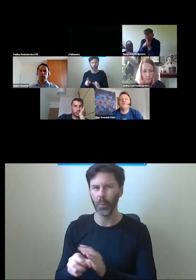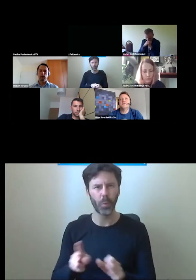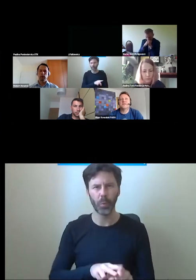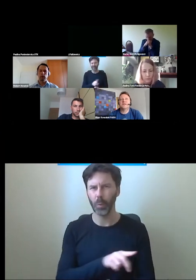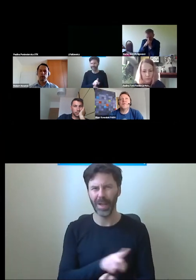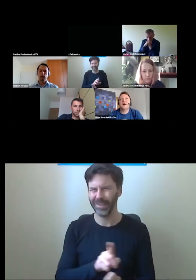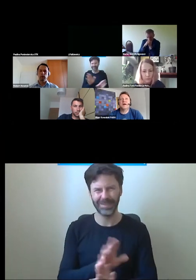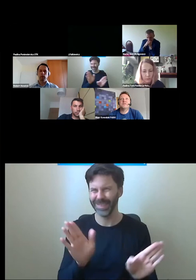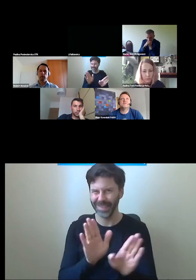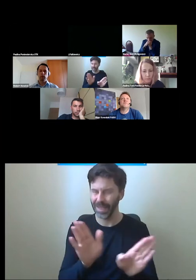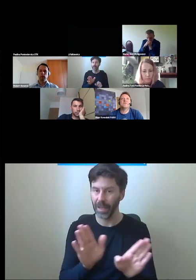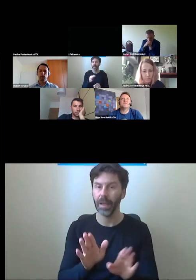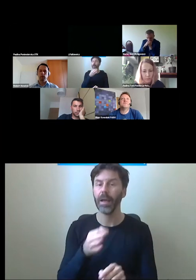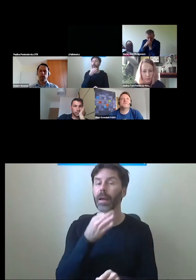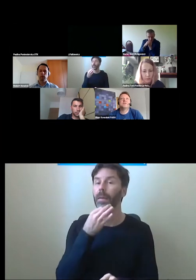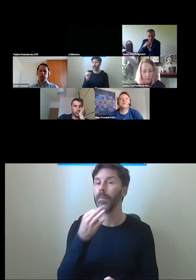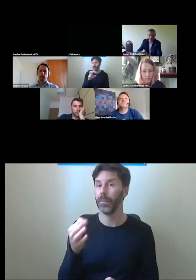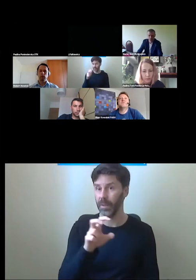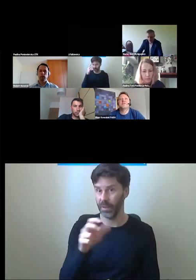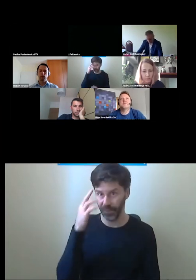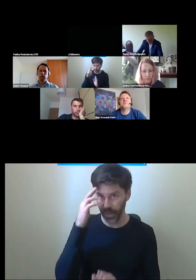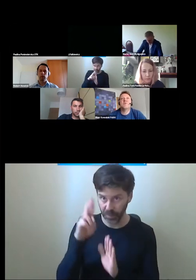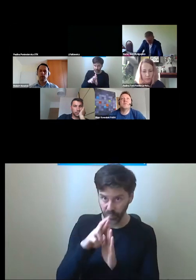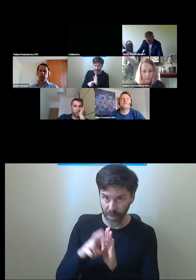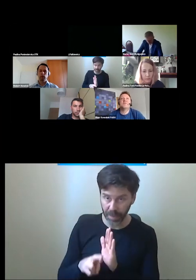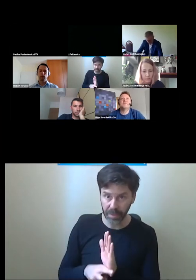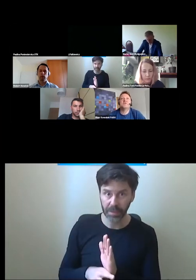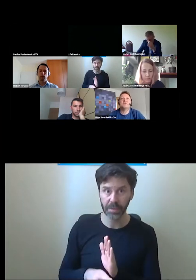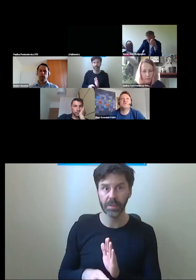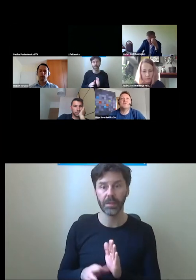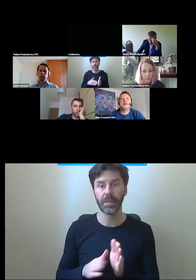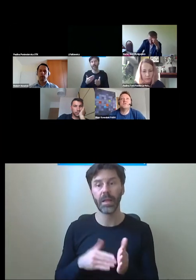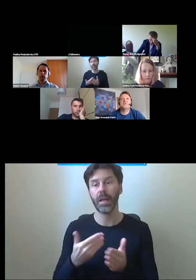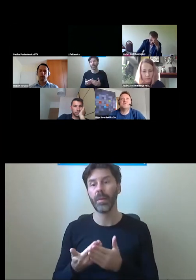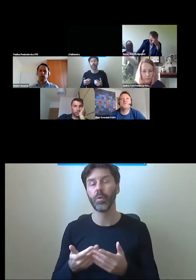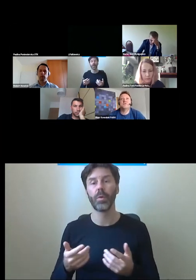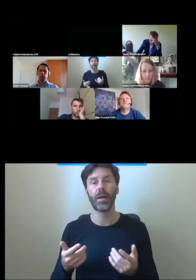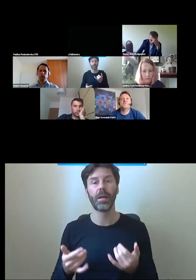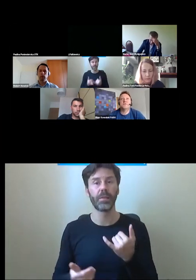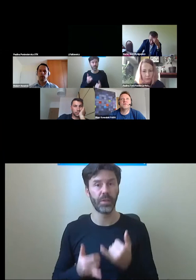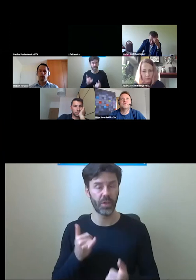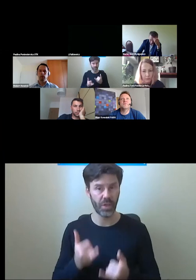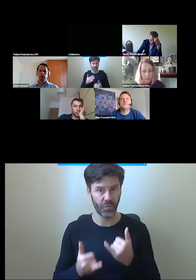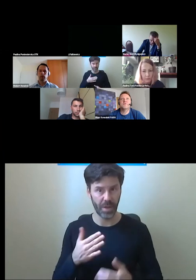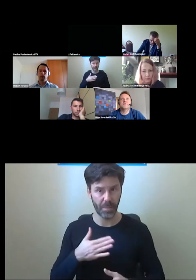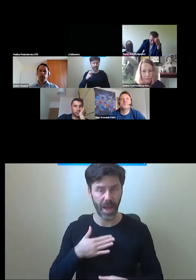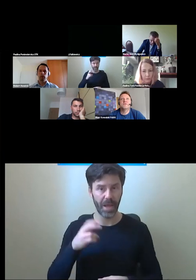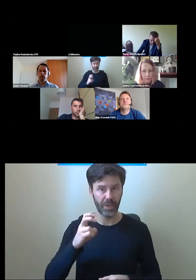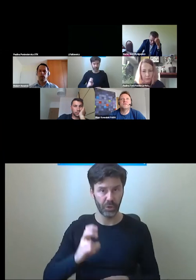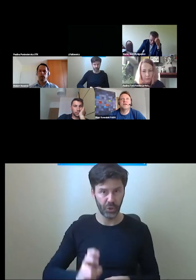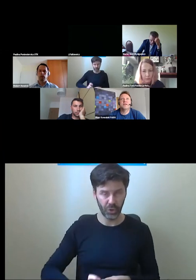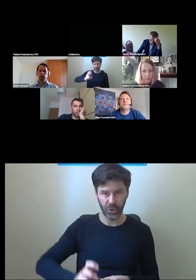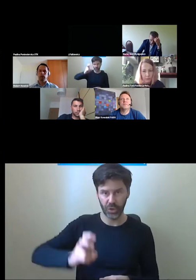to czy jest jakaś pułapka, czy ty potrafisz na przykład zdiagnozować jakąś pułapkę, która przy stosowaniu dźwigów osobowych